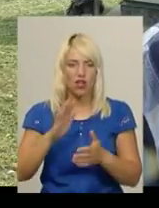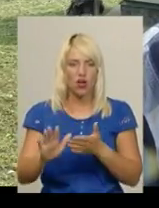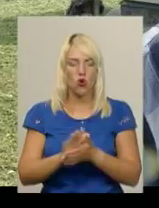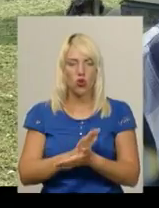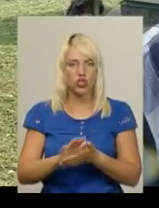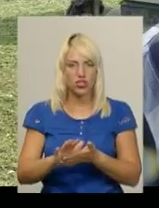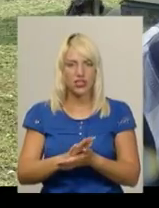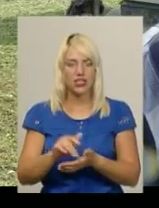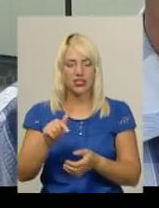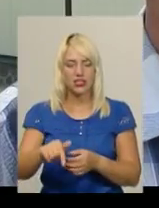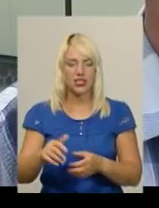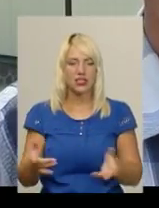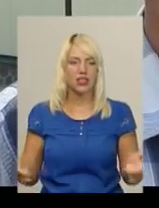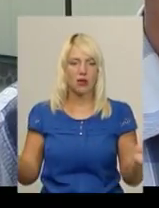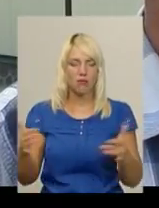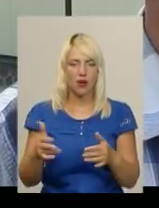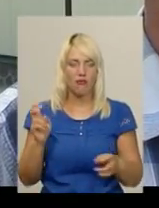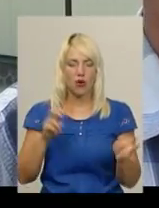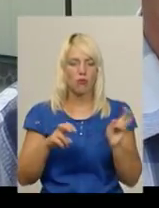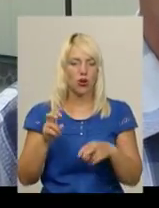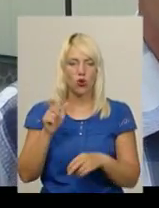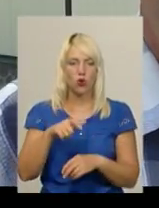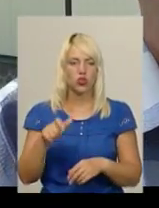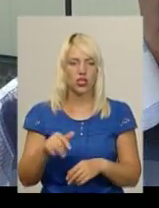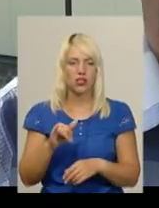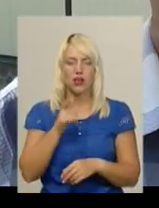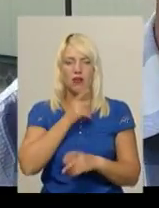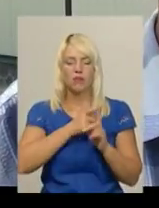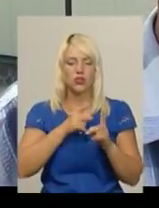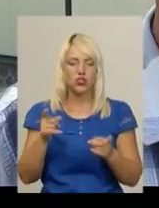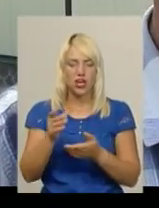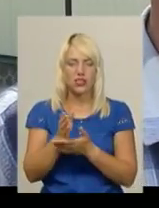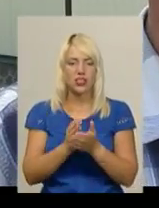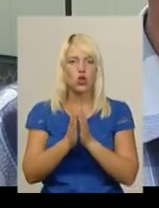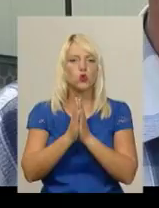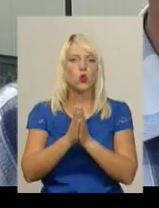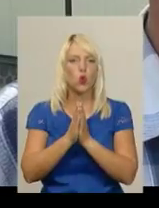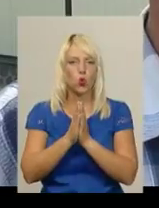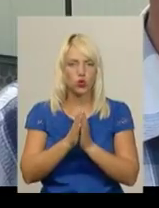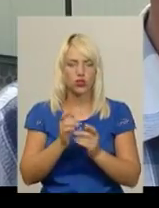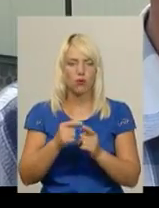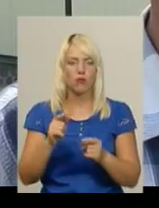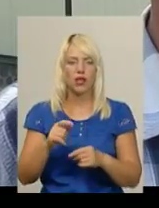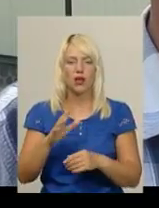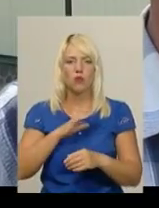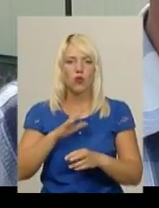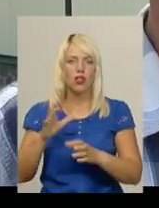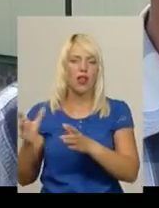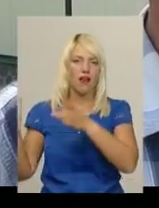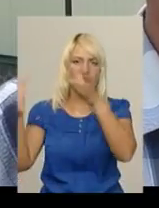він зібрав прихожан. Під час служби десь ні звіти, ні звіти, прийшла хмара,